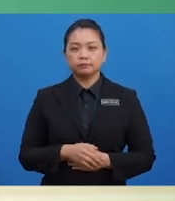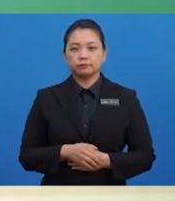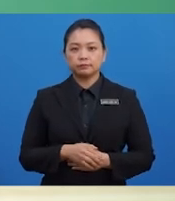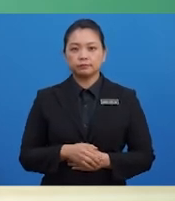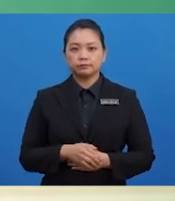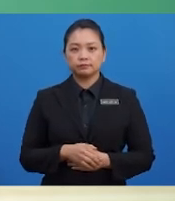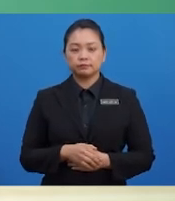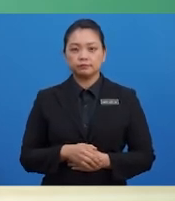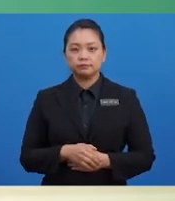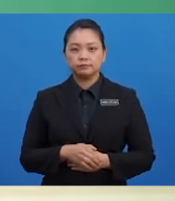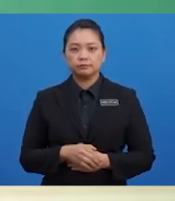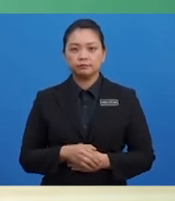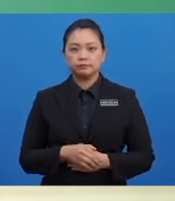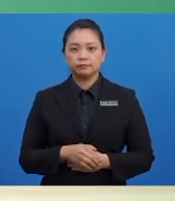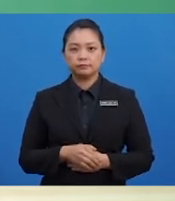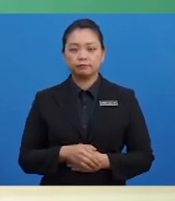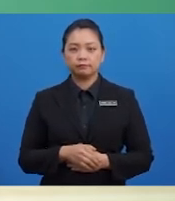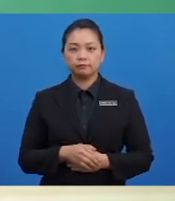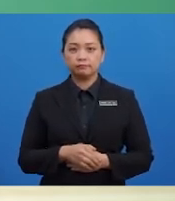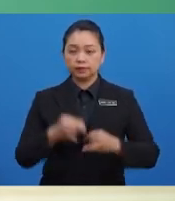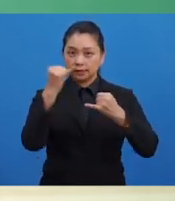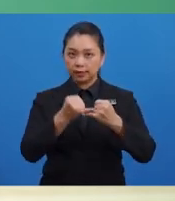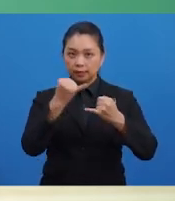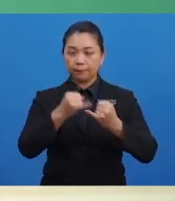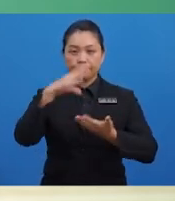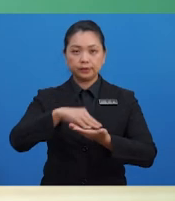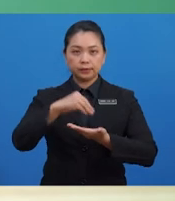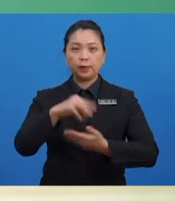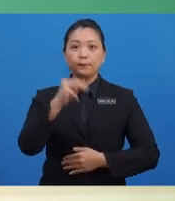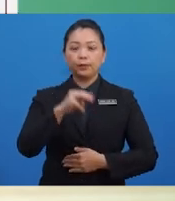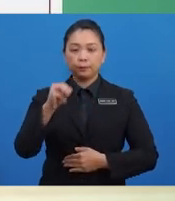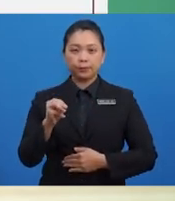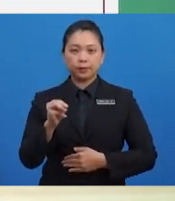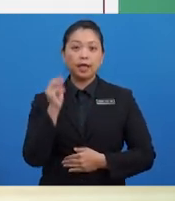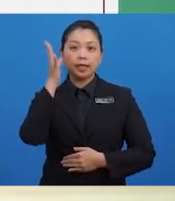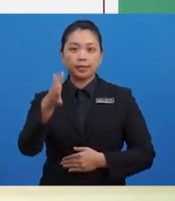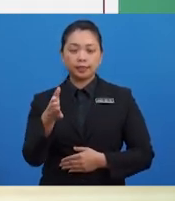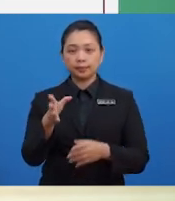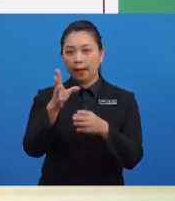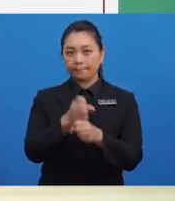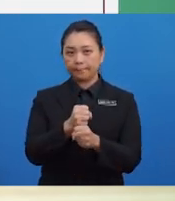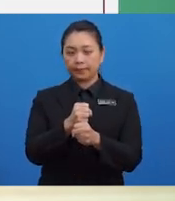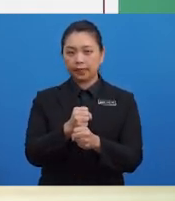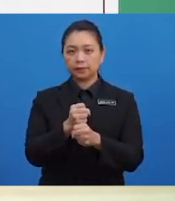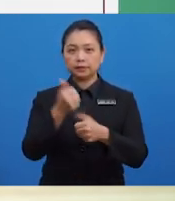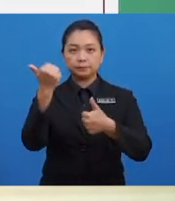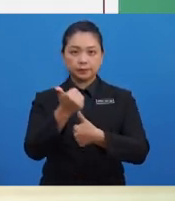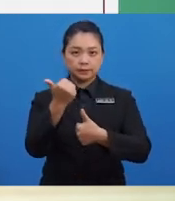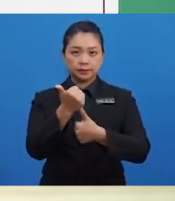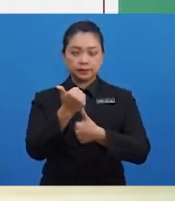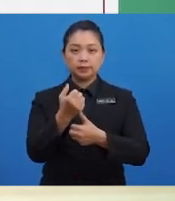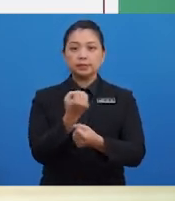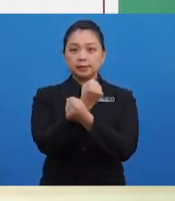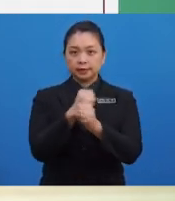Di akhir pembelajaran ini nanti, murid-murid akan dapat Pertama, menyediakan